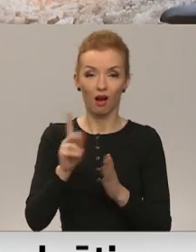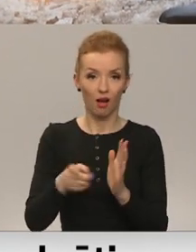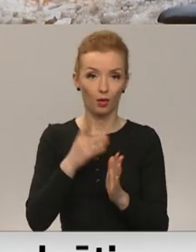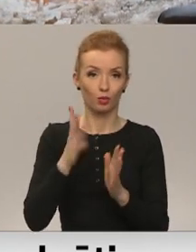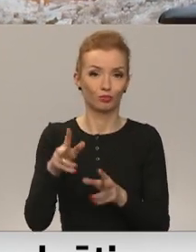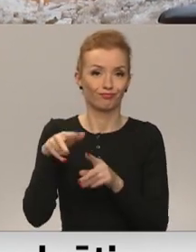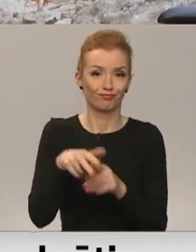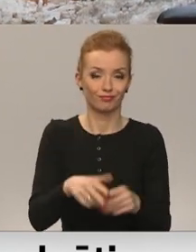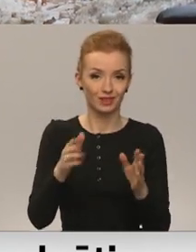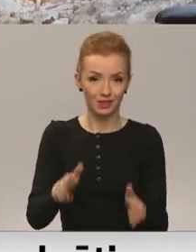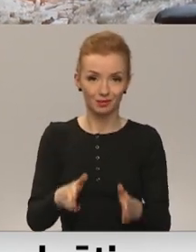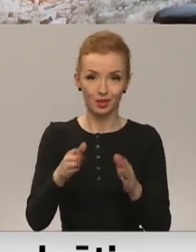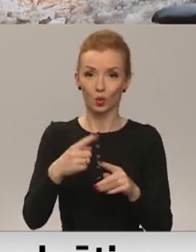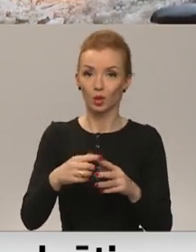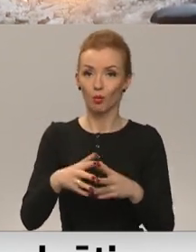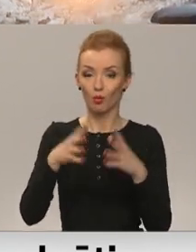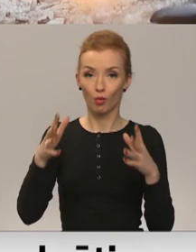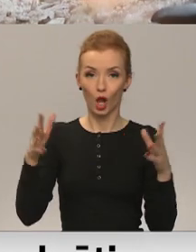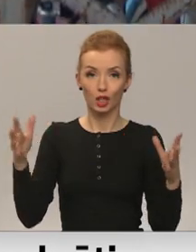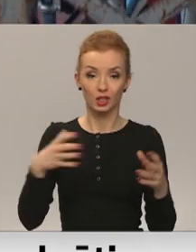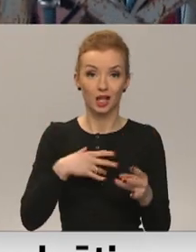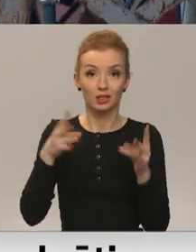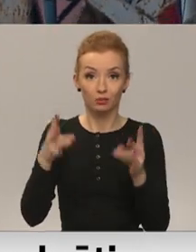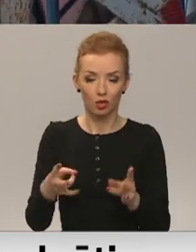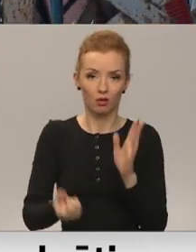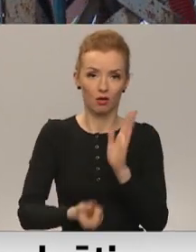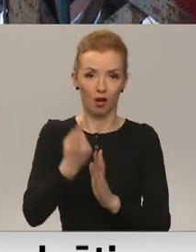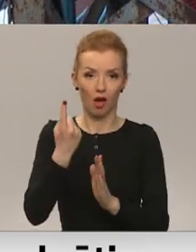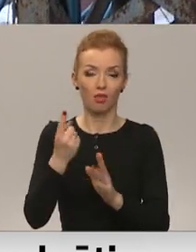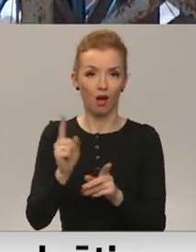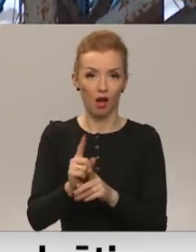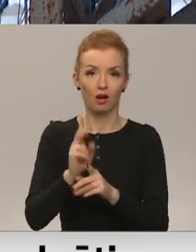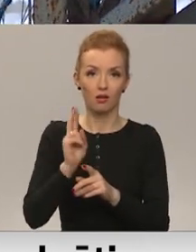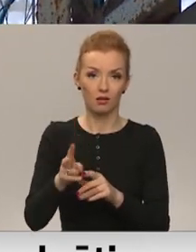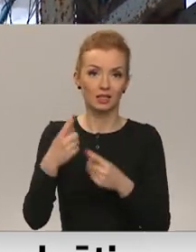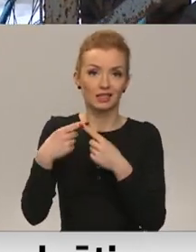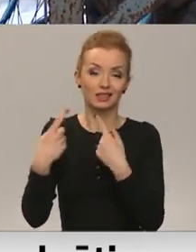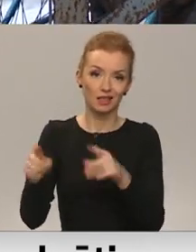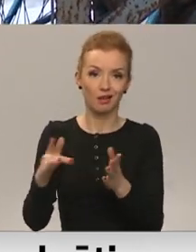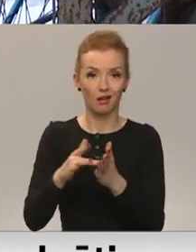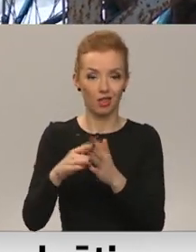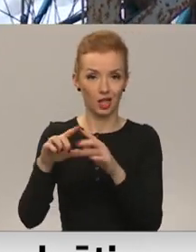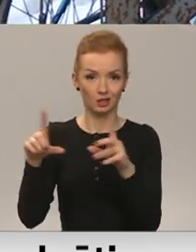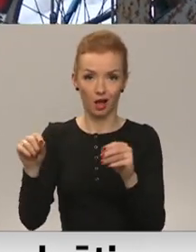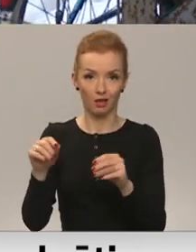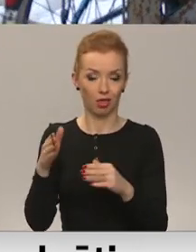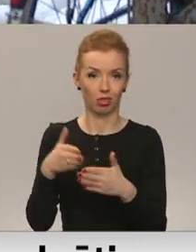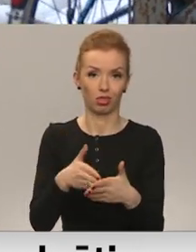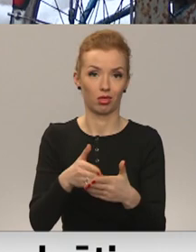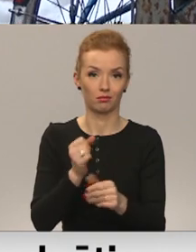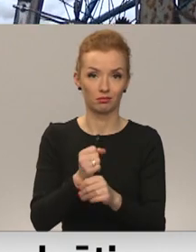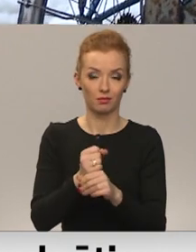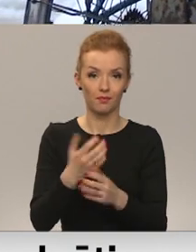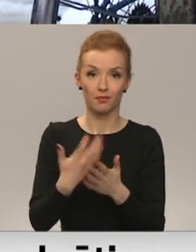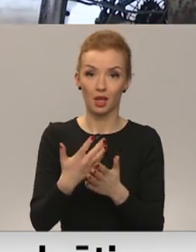slinītas, bet ļoti plašas saslimšanas gadījumā var veidoties situācijas, skatniec strādās arī cita kritiskā infrastruktūra, piemēram, ja